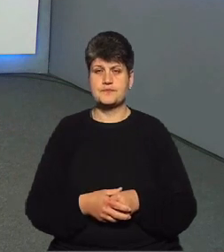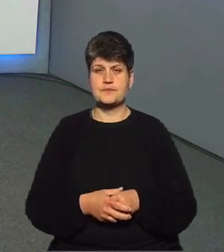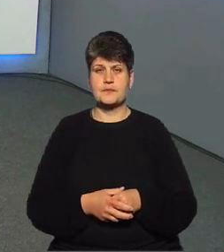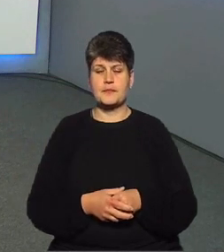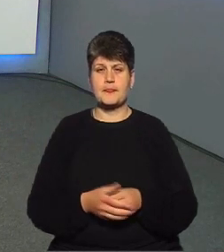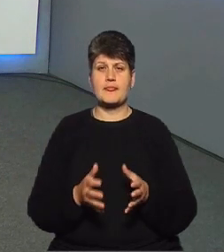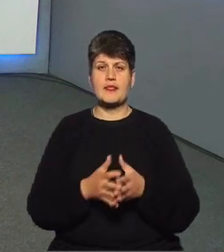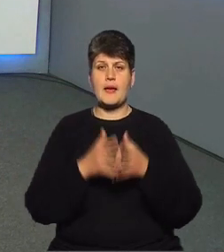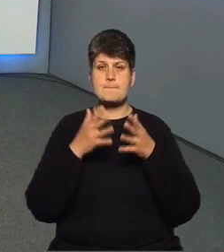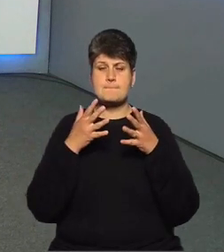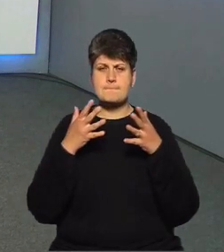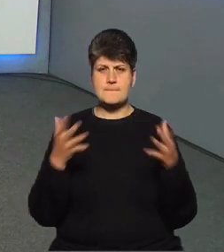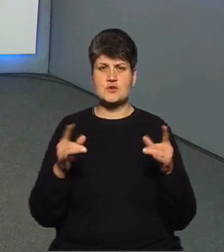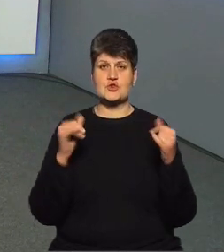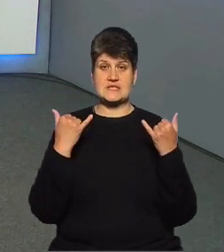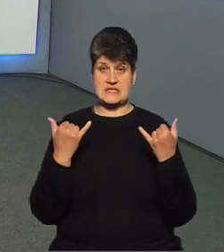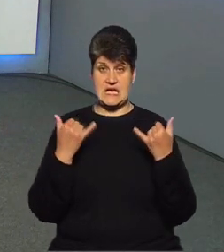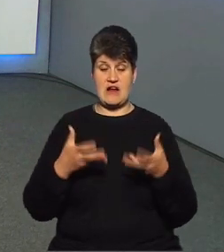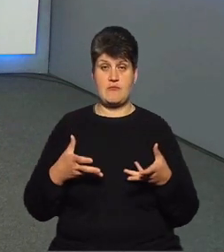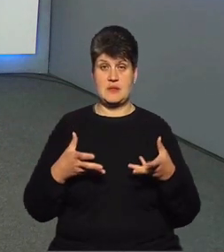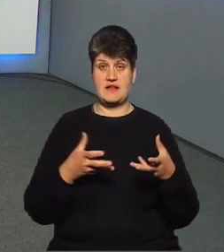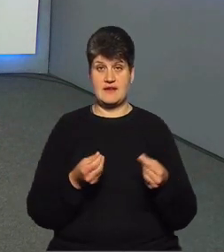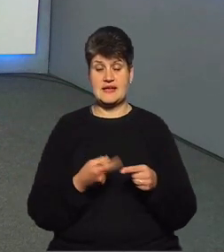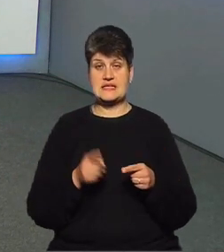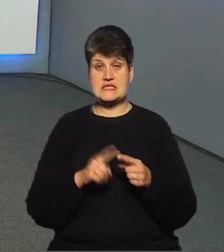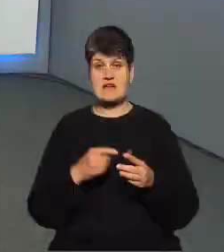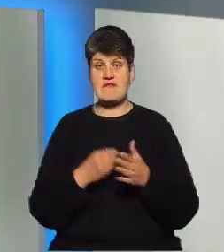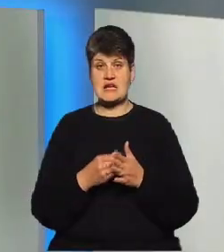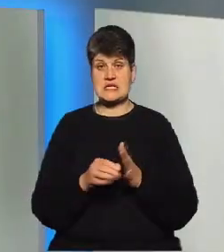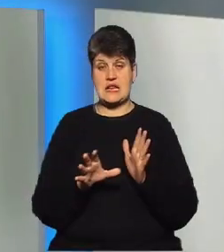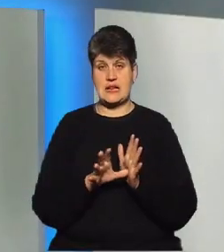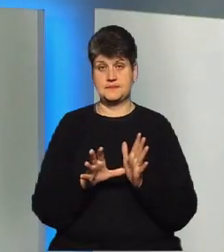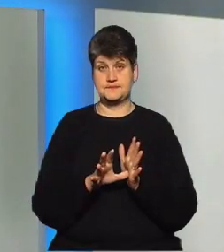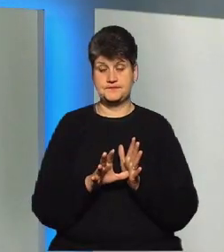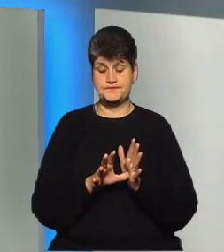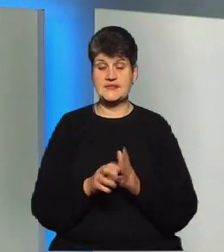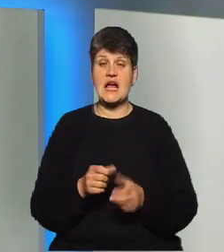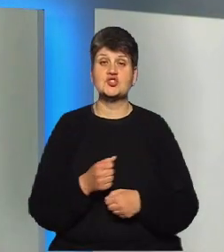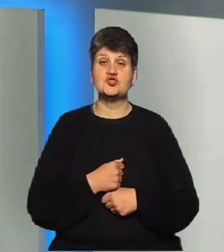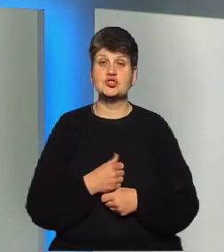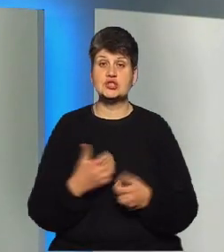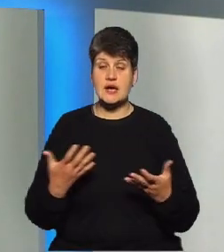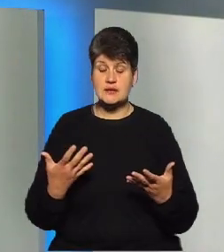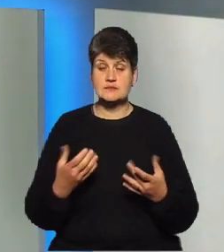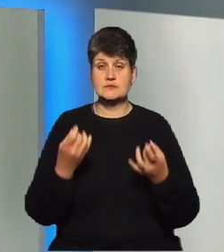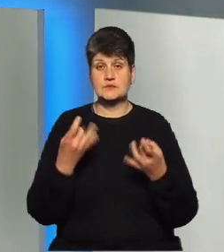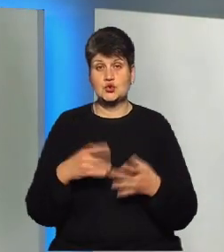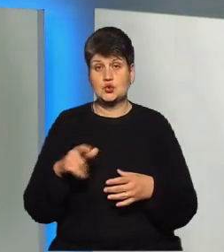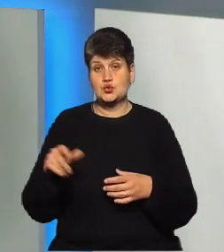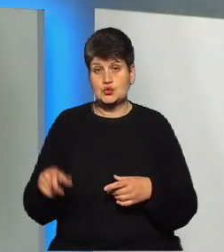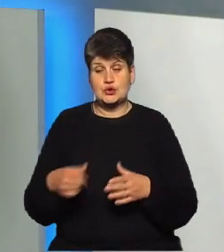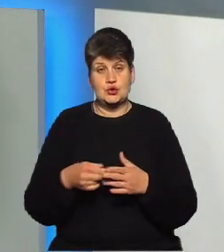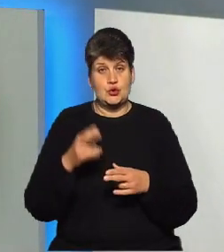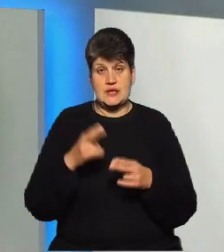чинник, який наразі впливає на тариф, це вартість електроенергії. На жаль, пересічні споживачі, вони, напевно, не до кінця володіють